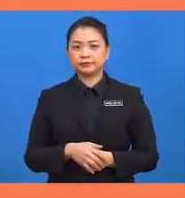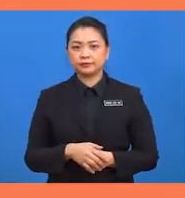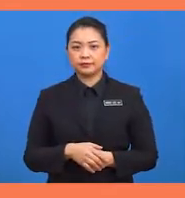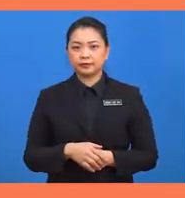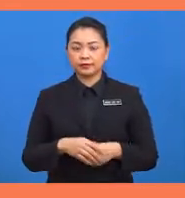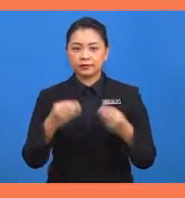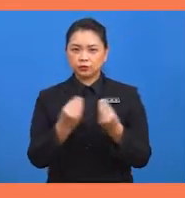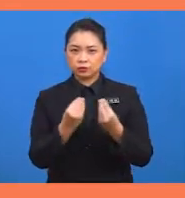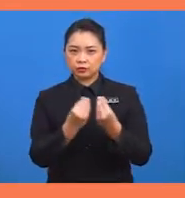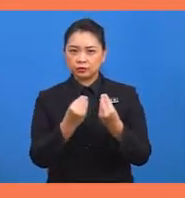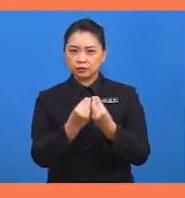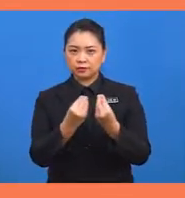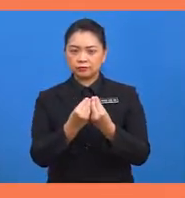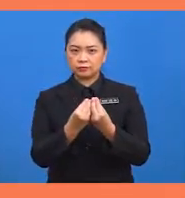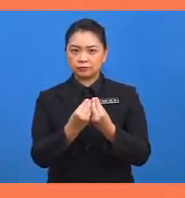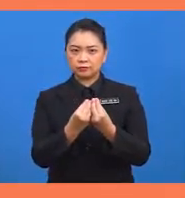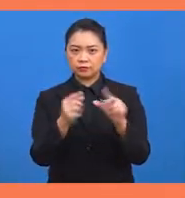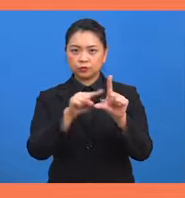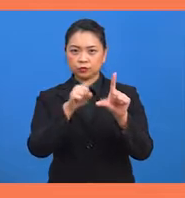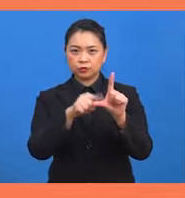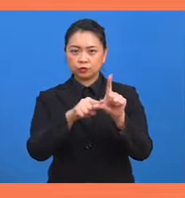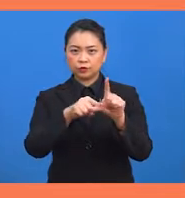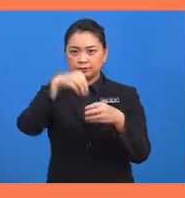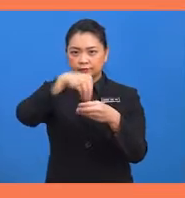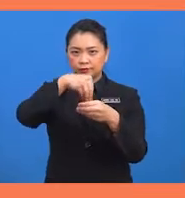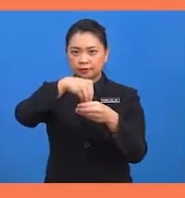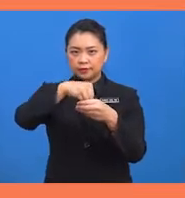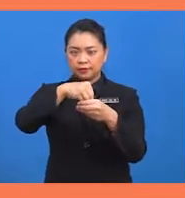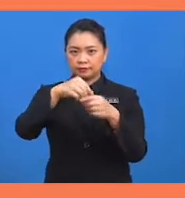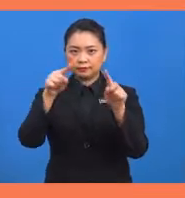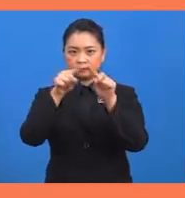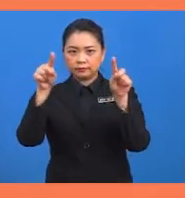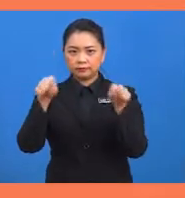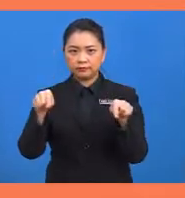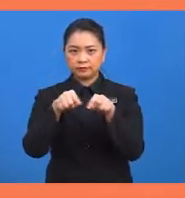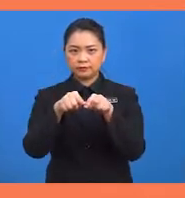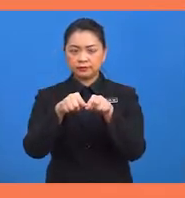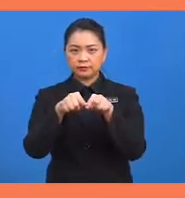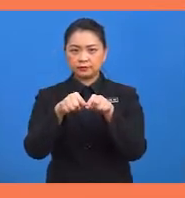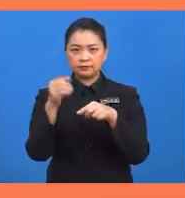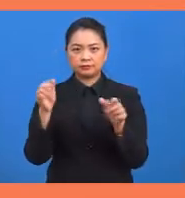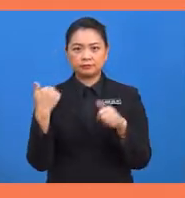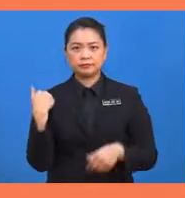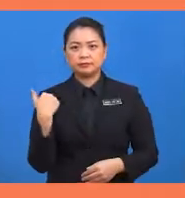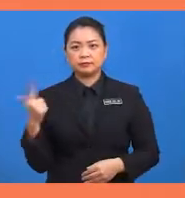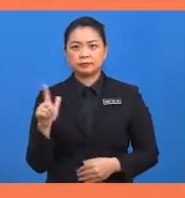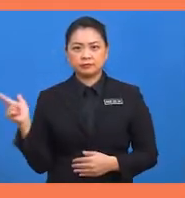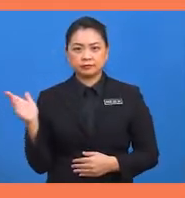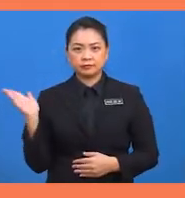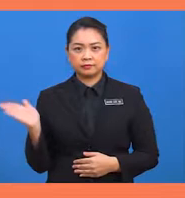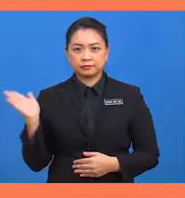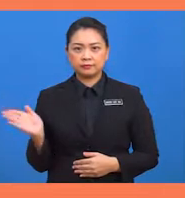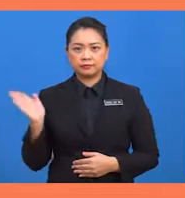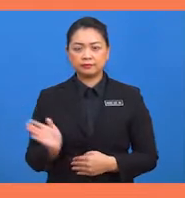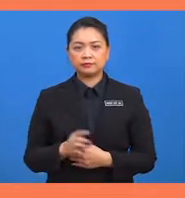Jumlah sudut pedalaman bagi segitiga 4 BCDO ialah 360